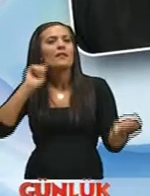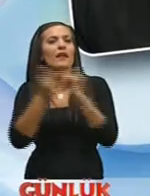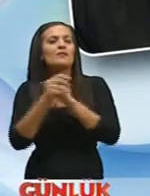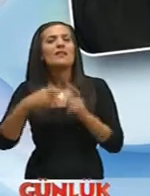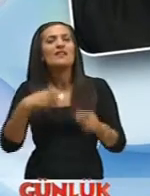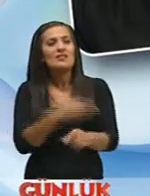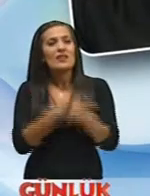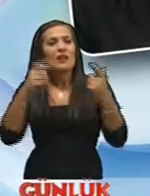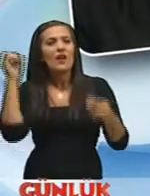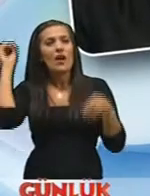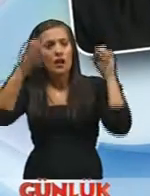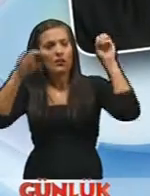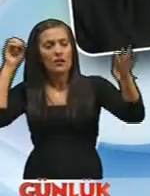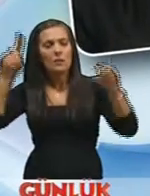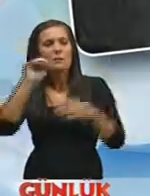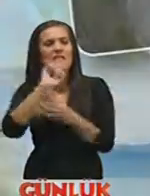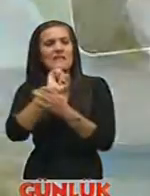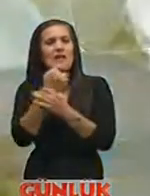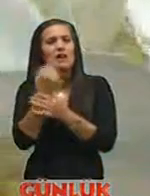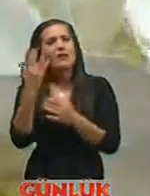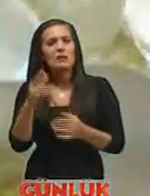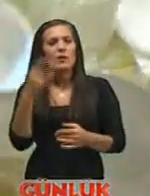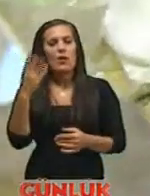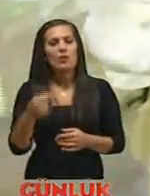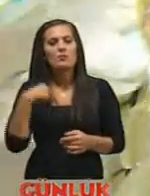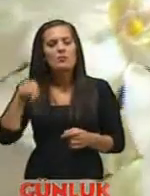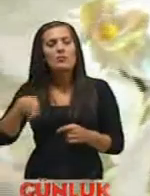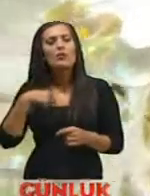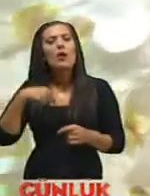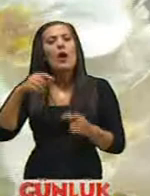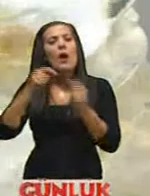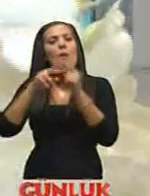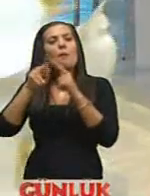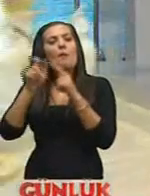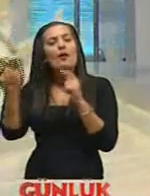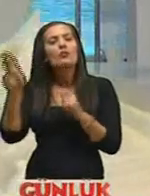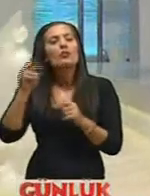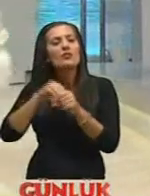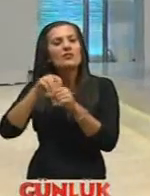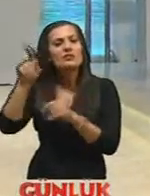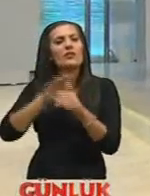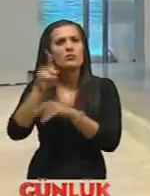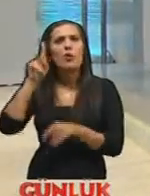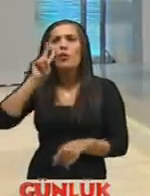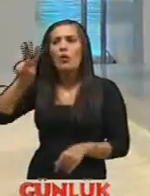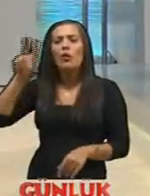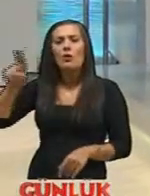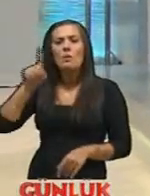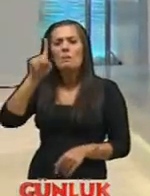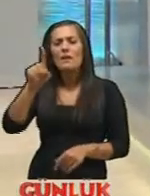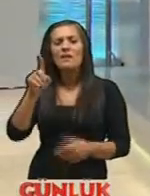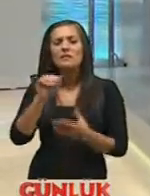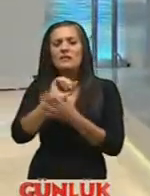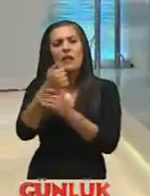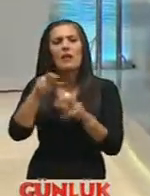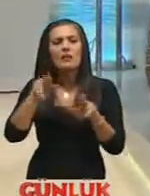şehir aydınlatması da artık çok bir sanat haline geldi biz bunu Bakü'de falan yaşadık orada gördük yani bir sektör